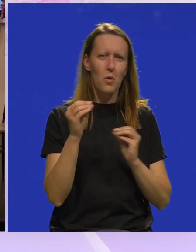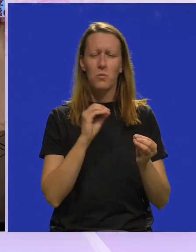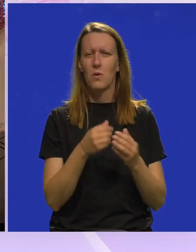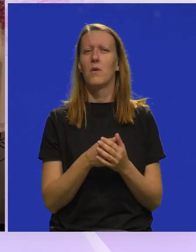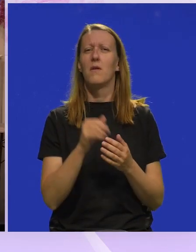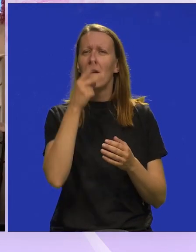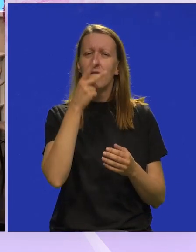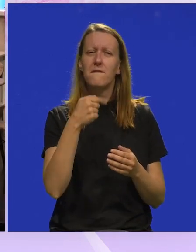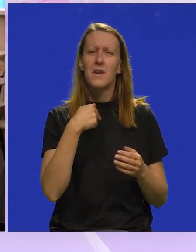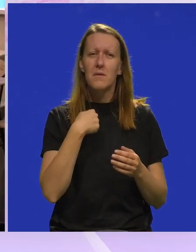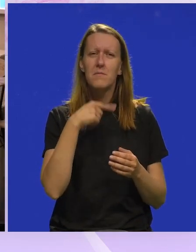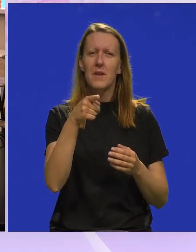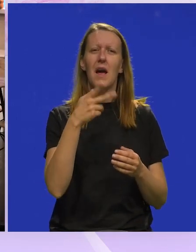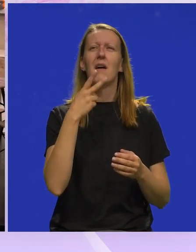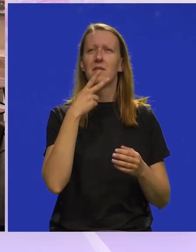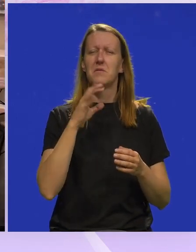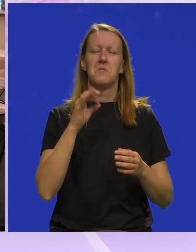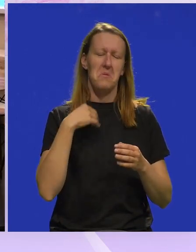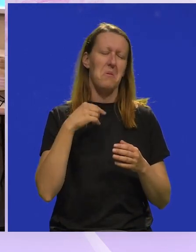Mame, vidiš da pićukam?